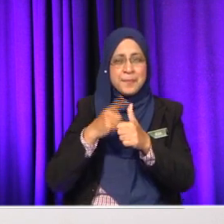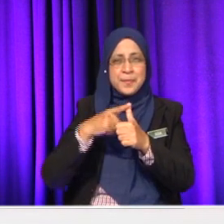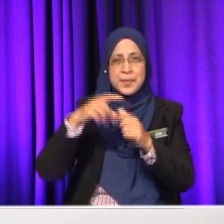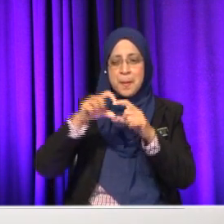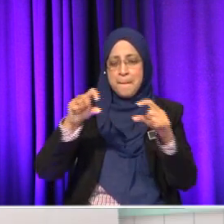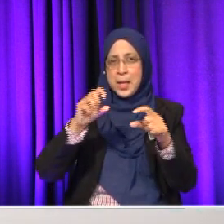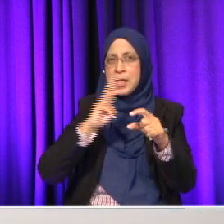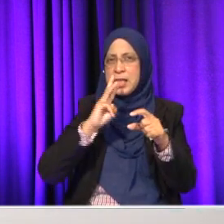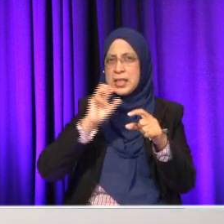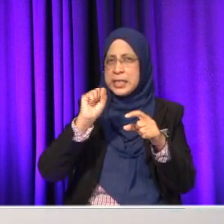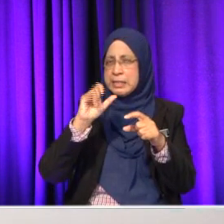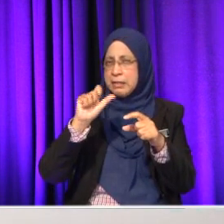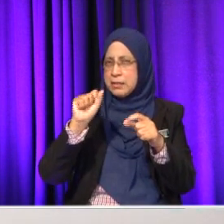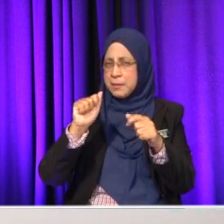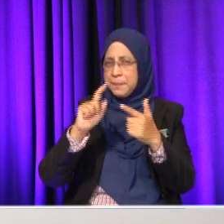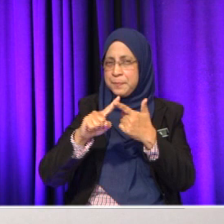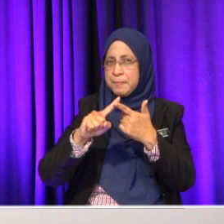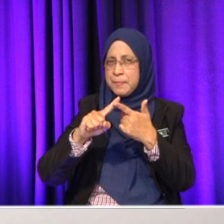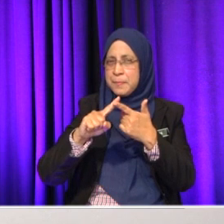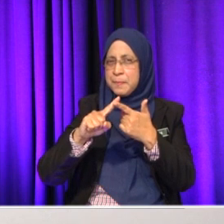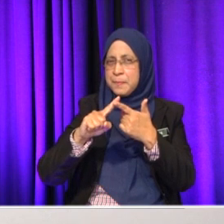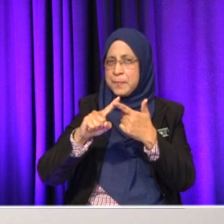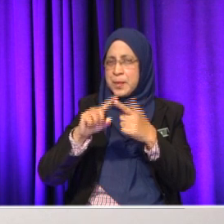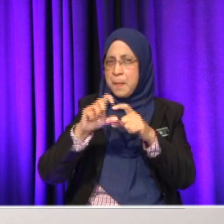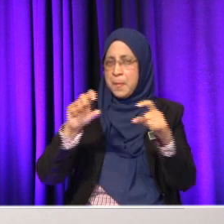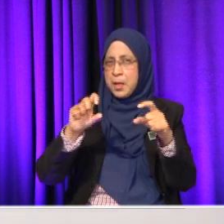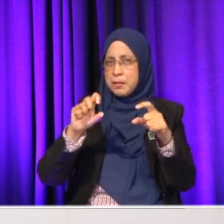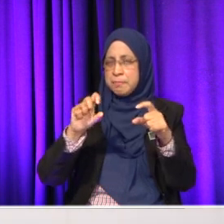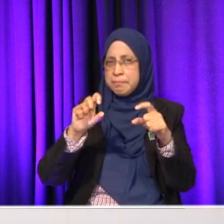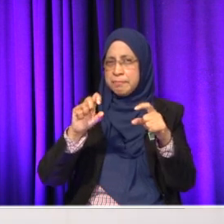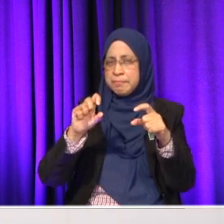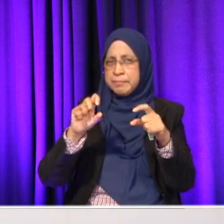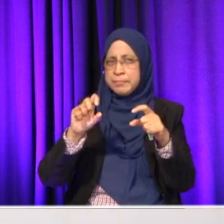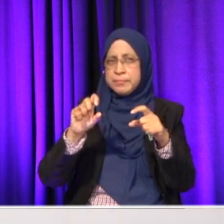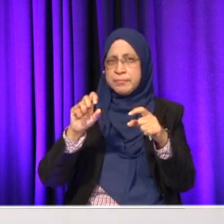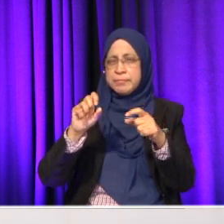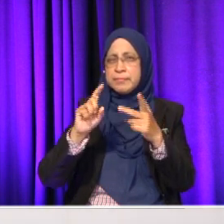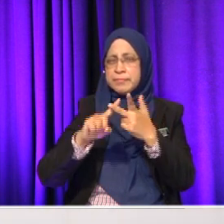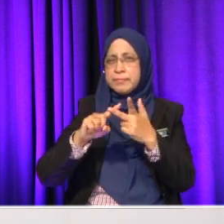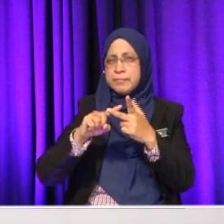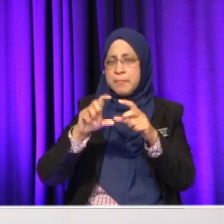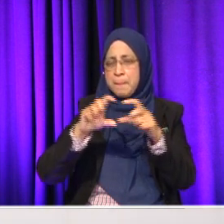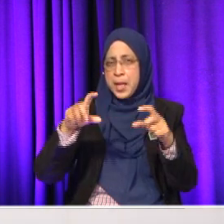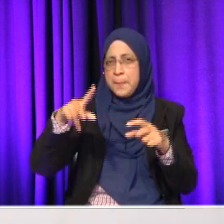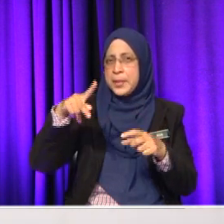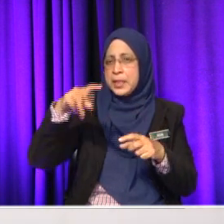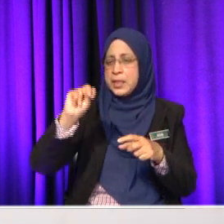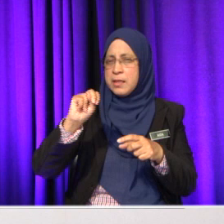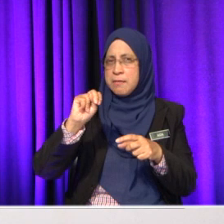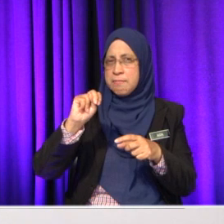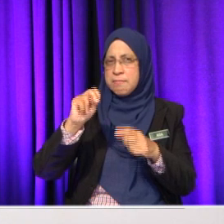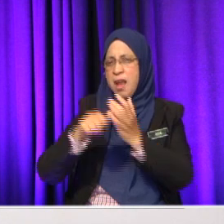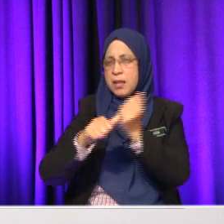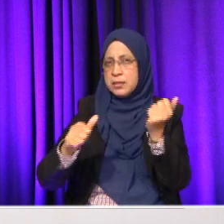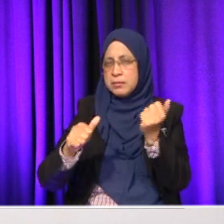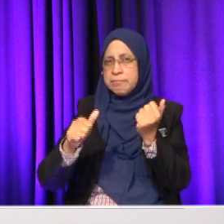air sisa. Ya. Yang kedua, pak air bolong. Okey. Yang ketiga, pak air najis. Okey. Mula jadual tiga-tiga